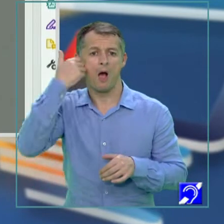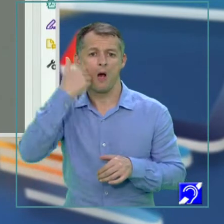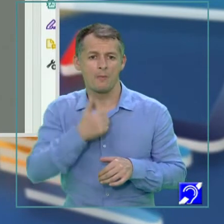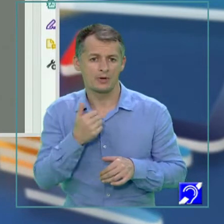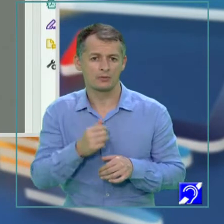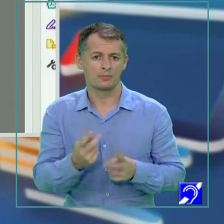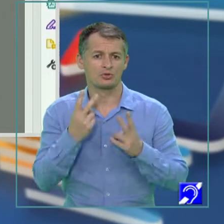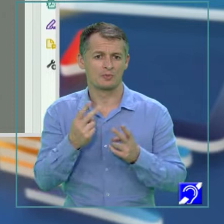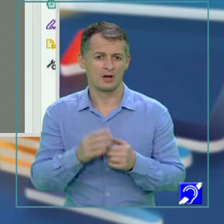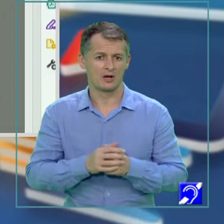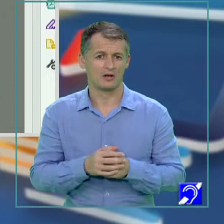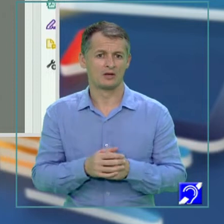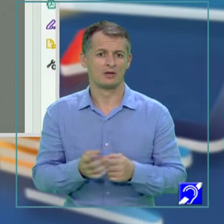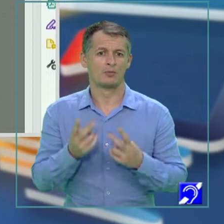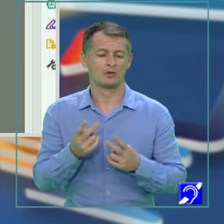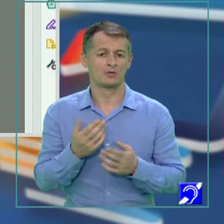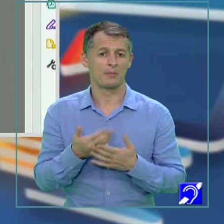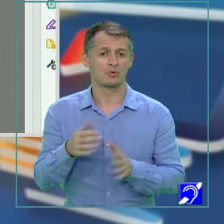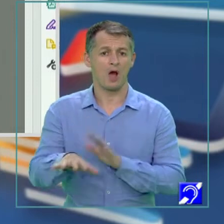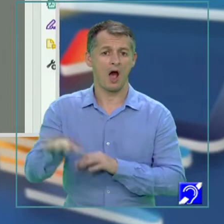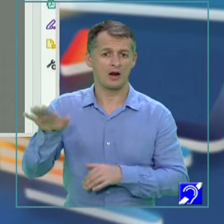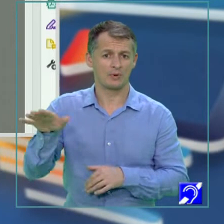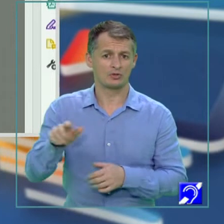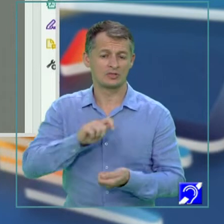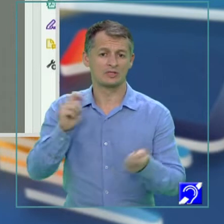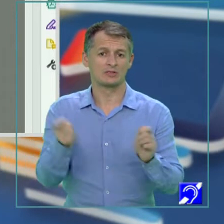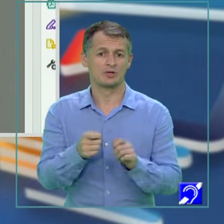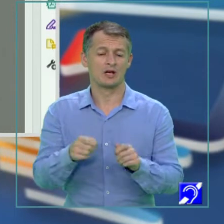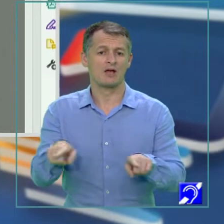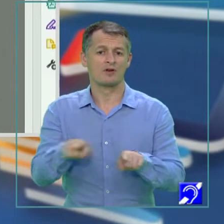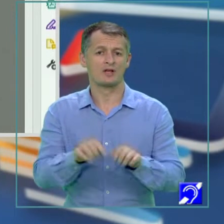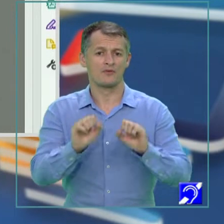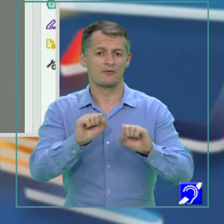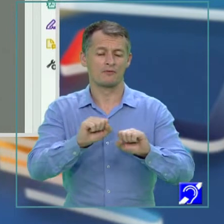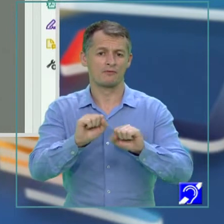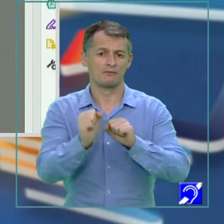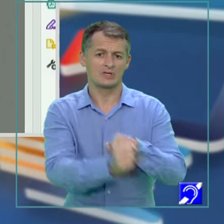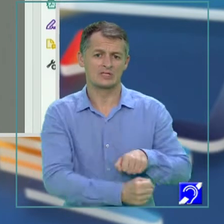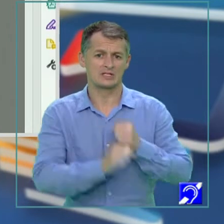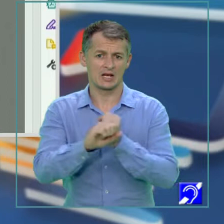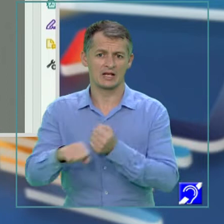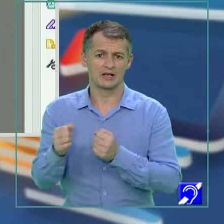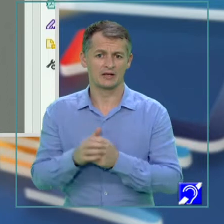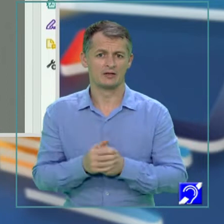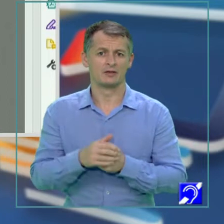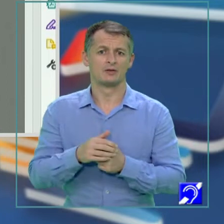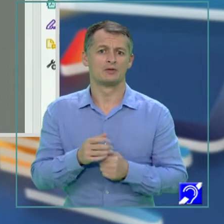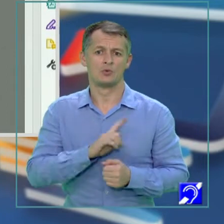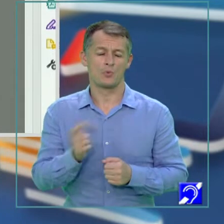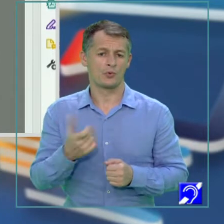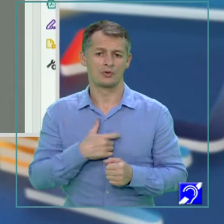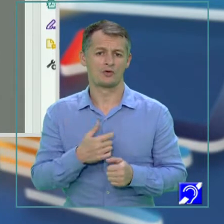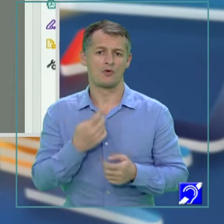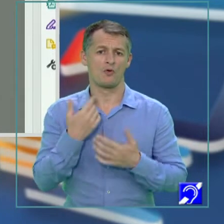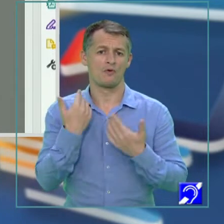pasărilor, căci aripele lor sunt transformate în vâsle ce pot servi la not și nu pot servi la zbor.